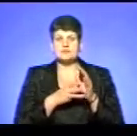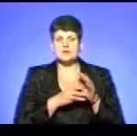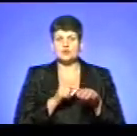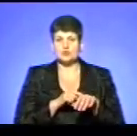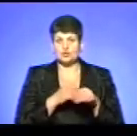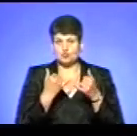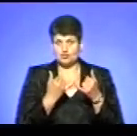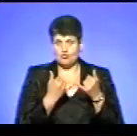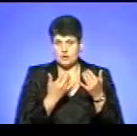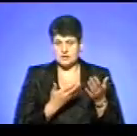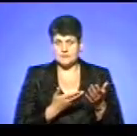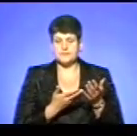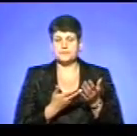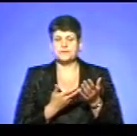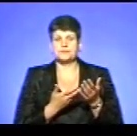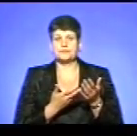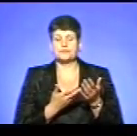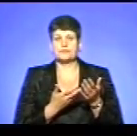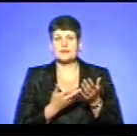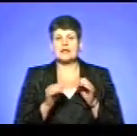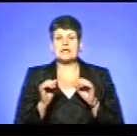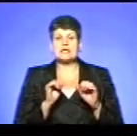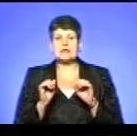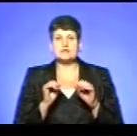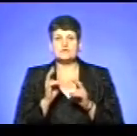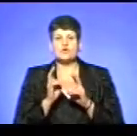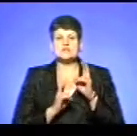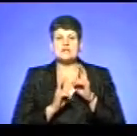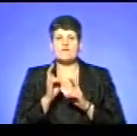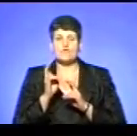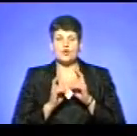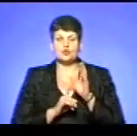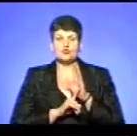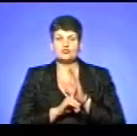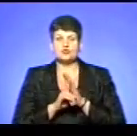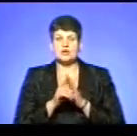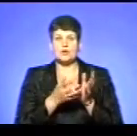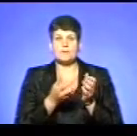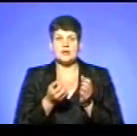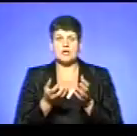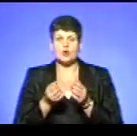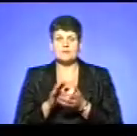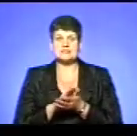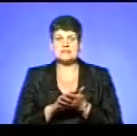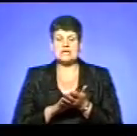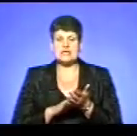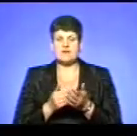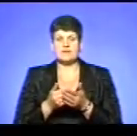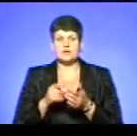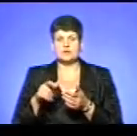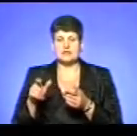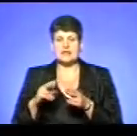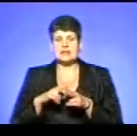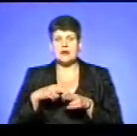сьогодні керівництво заводу розпочало прийом заяв від потерпілих на